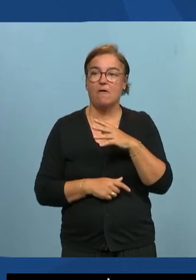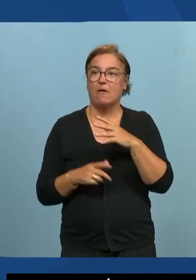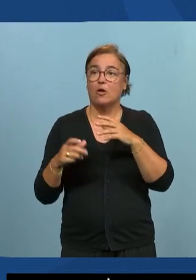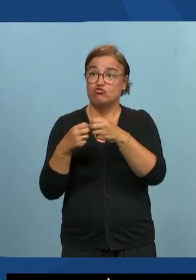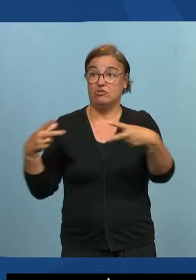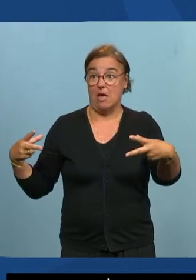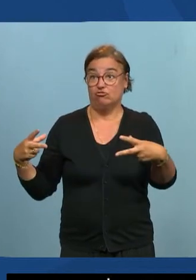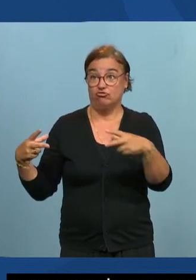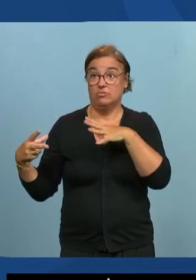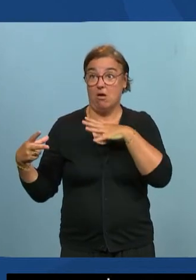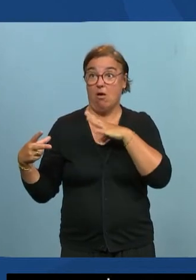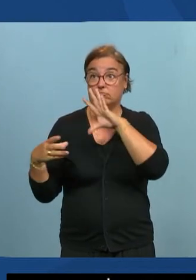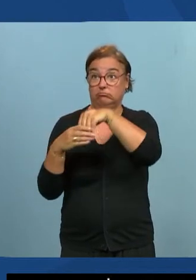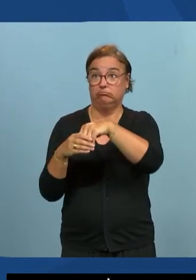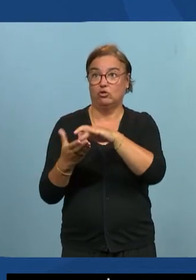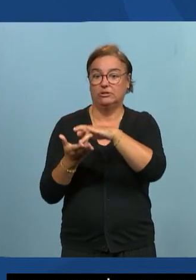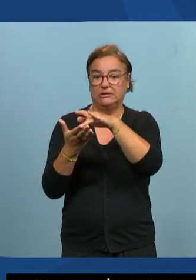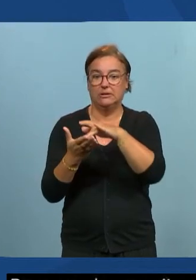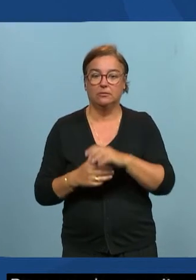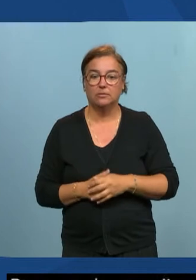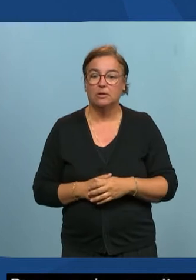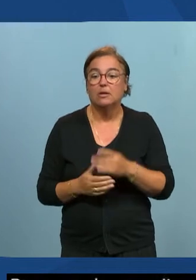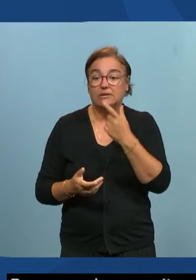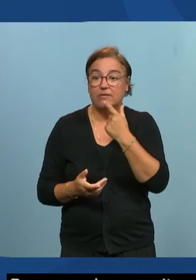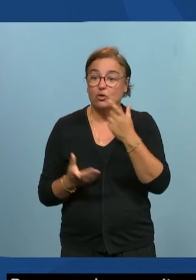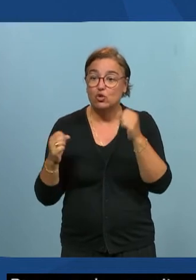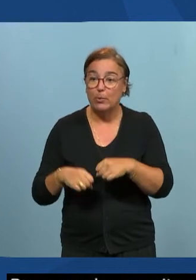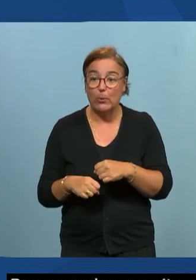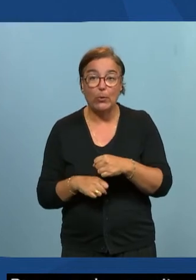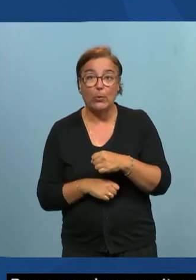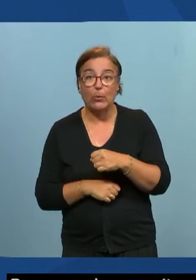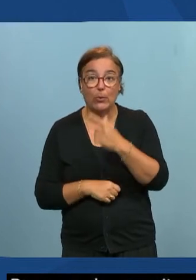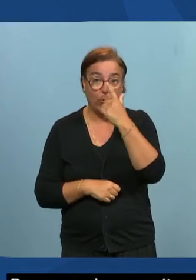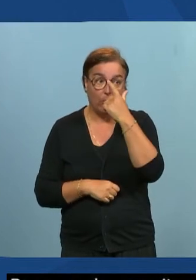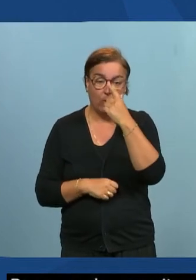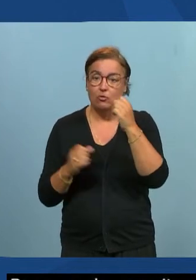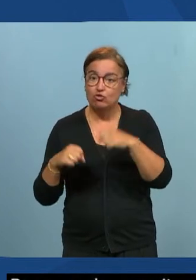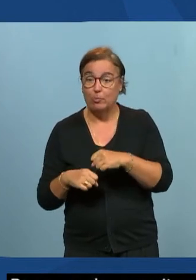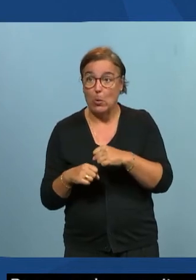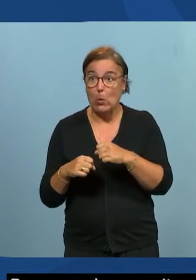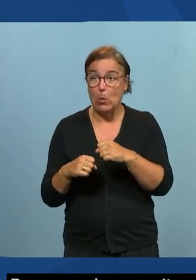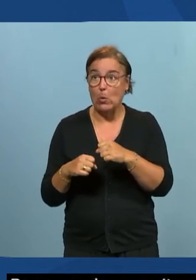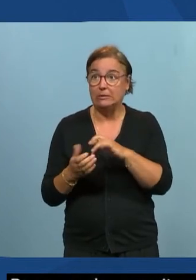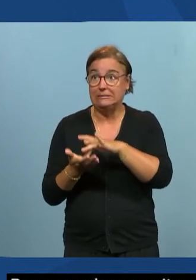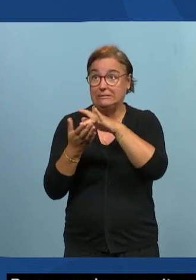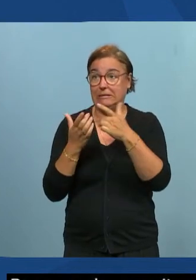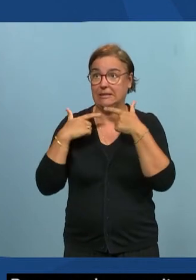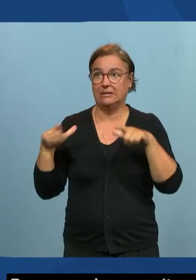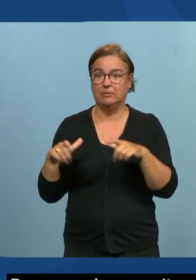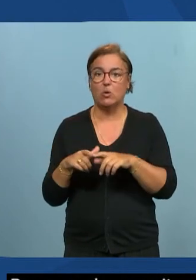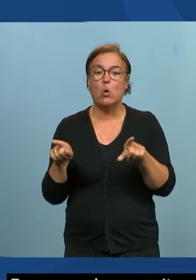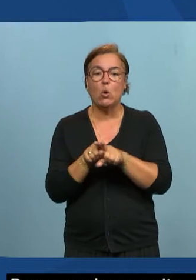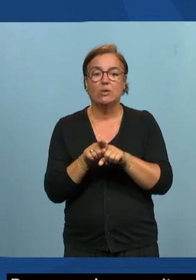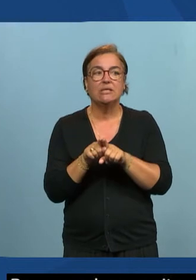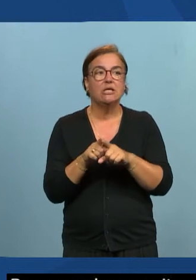-titrage et du coup comme ça je peux rendre un site accessible j'utilise Teams